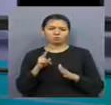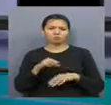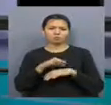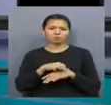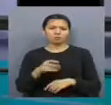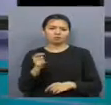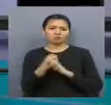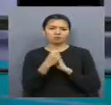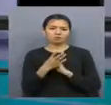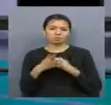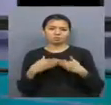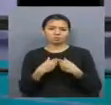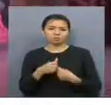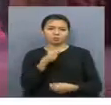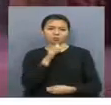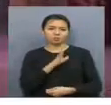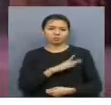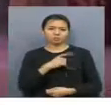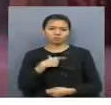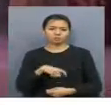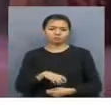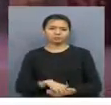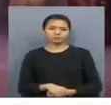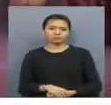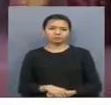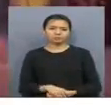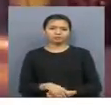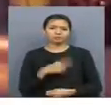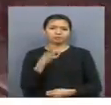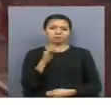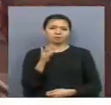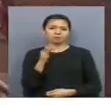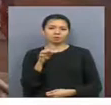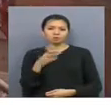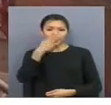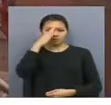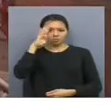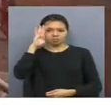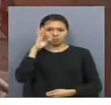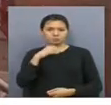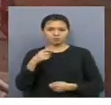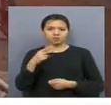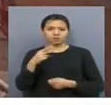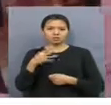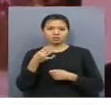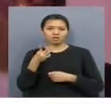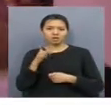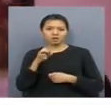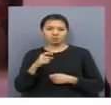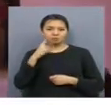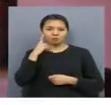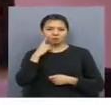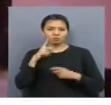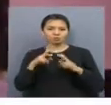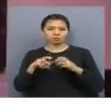елген 14 жания бақсынат. Аталмыш сайысты Нұрдатан партиясы Ақмолы оғыстық филиалы мен шаңырақ әлеметтік психологиялық және